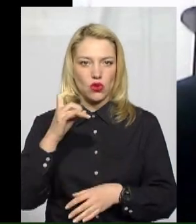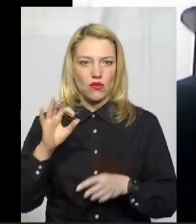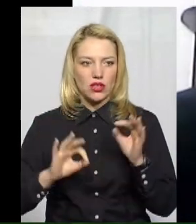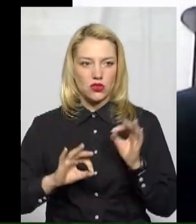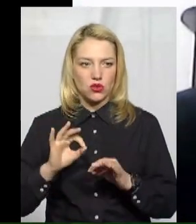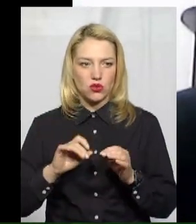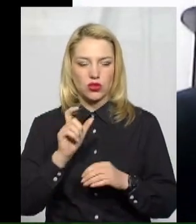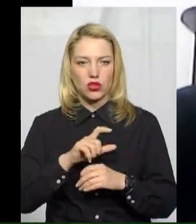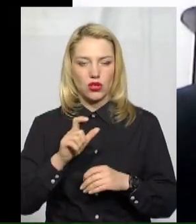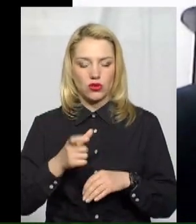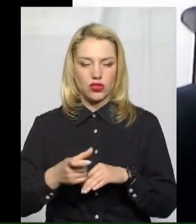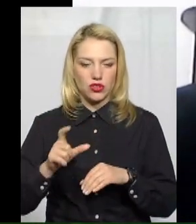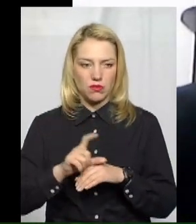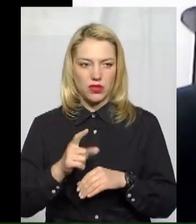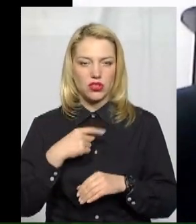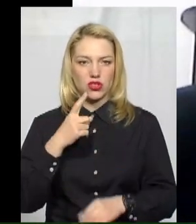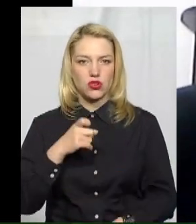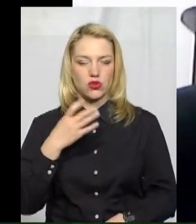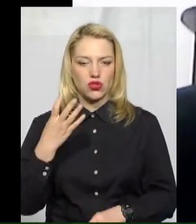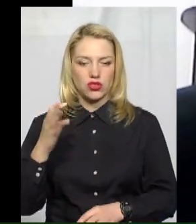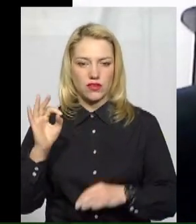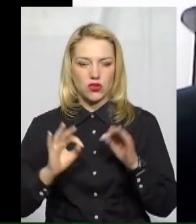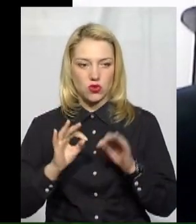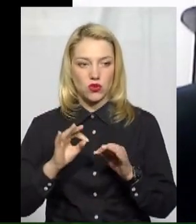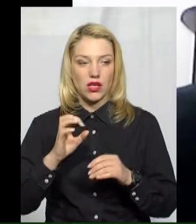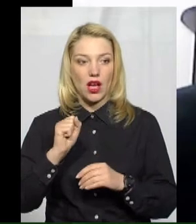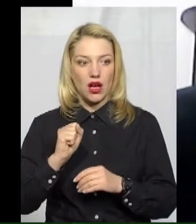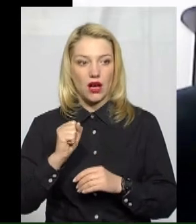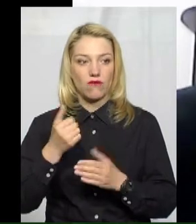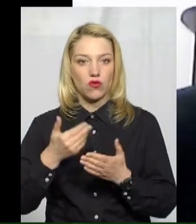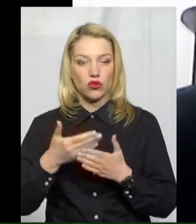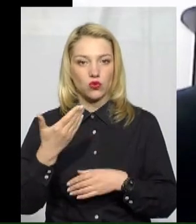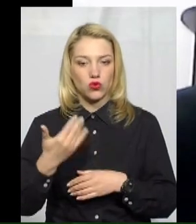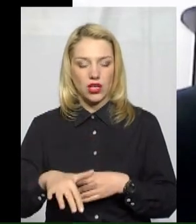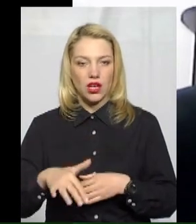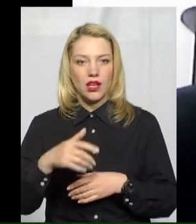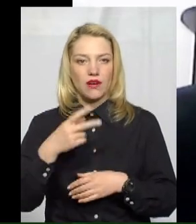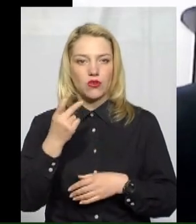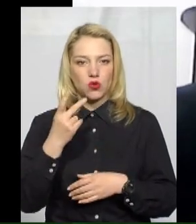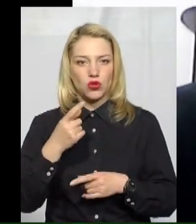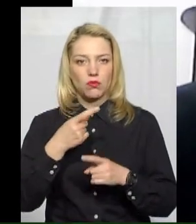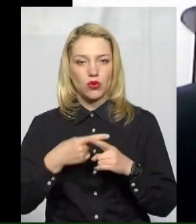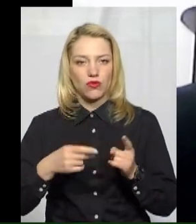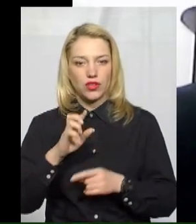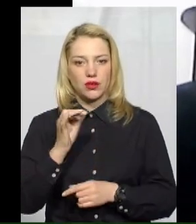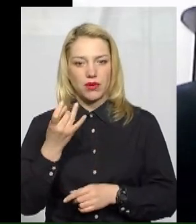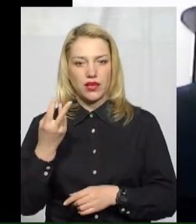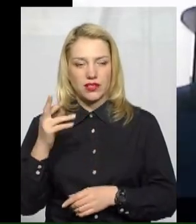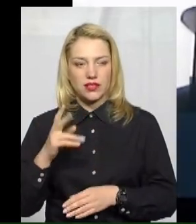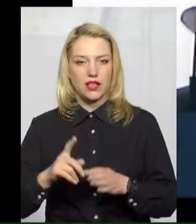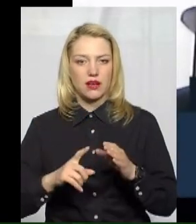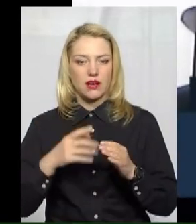підтягнулися на 104%, а вже в другій половині березня дійсно пішов провал,